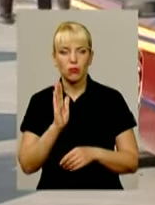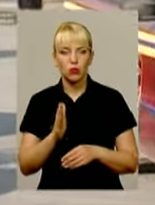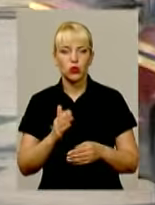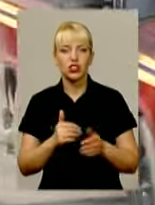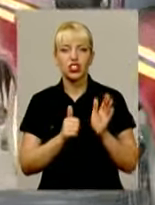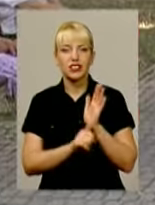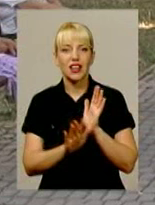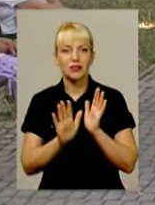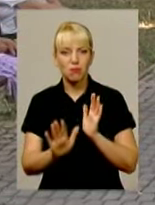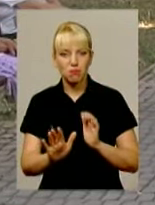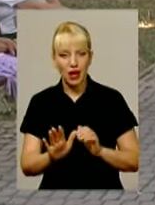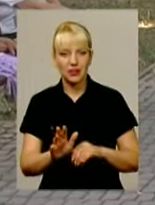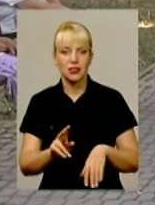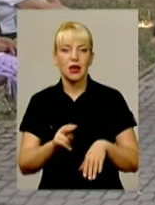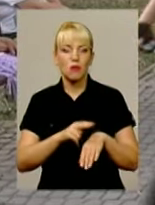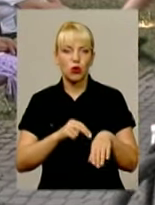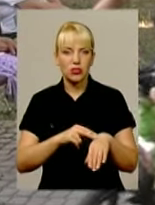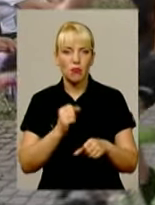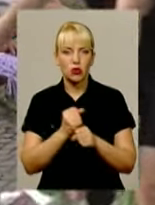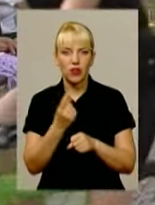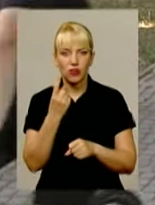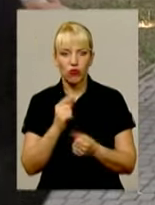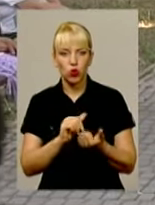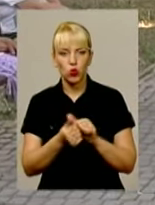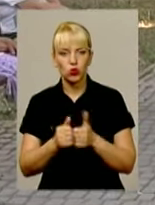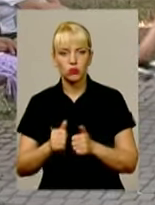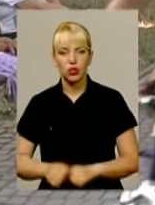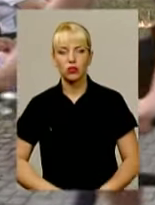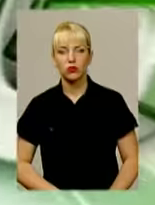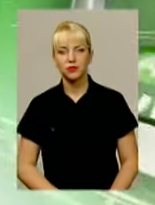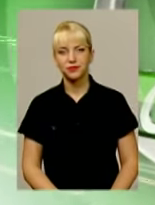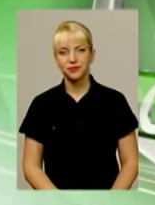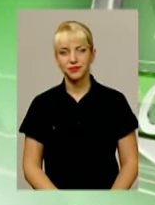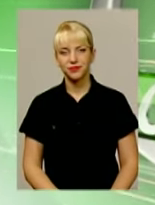правоохоронців. Анна Михайловська, Володимир Паламар для інформаційного випуску.